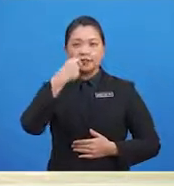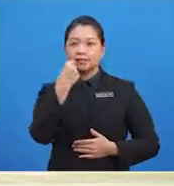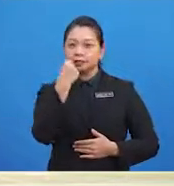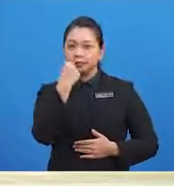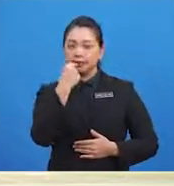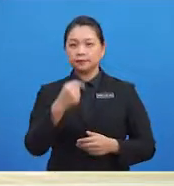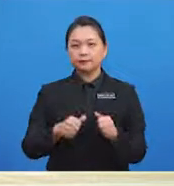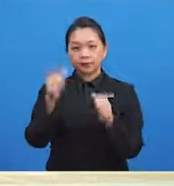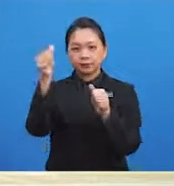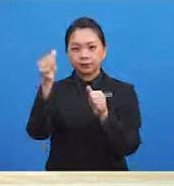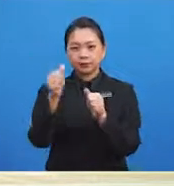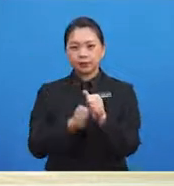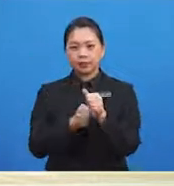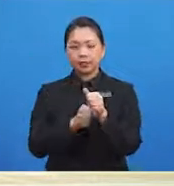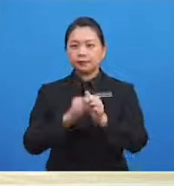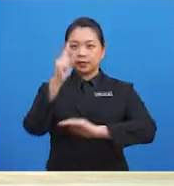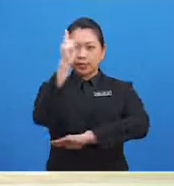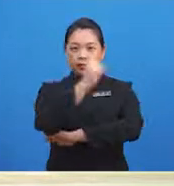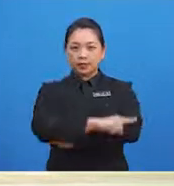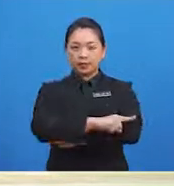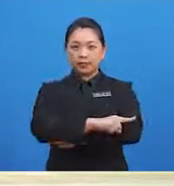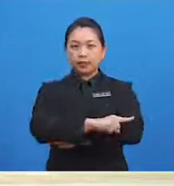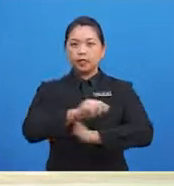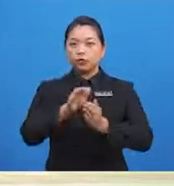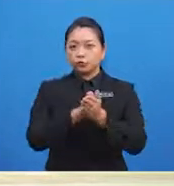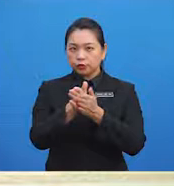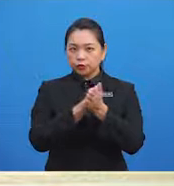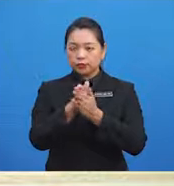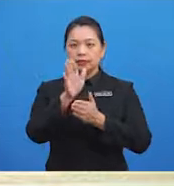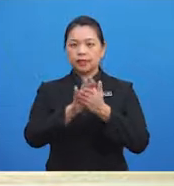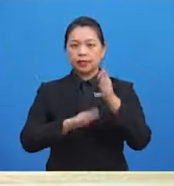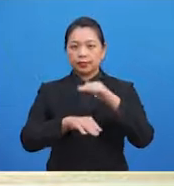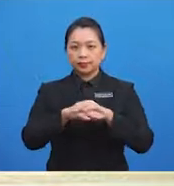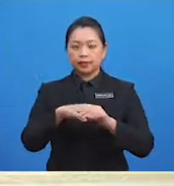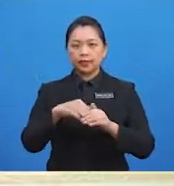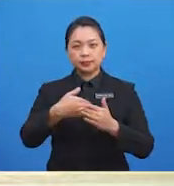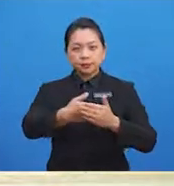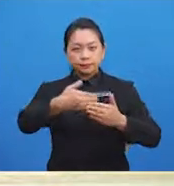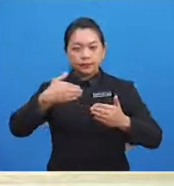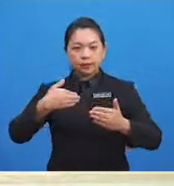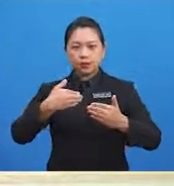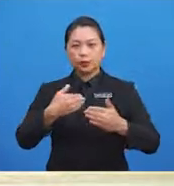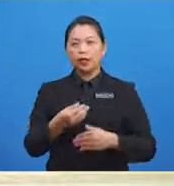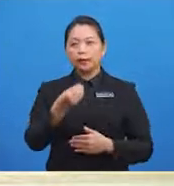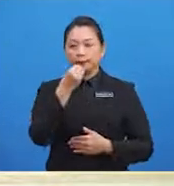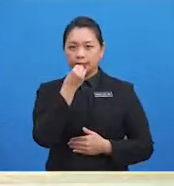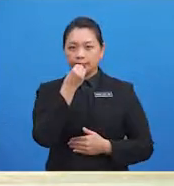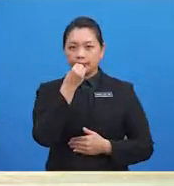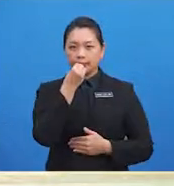Dosok gigi setiap hari Cuci tangan